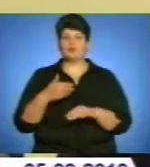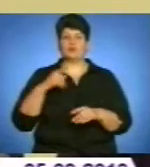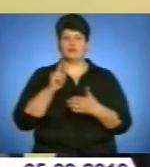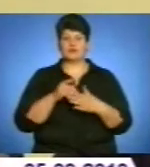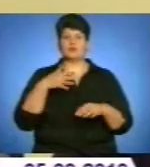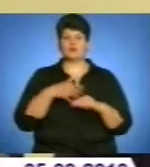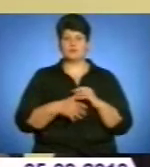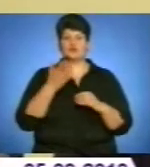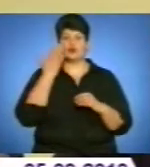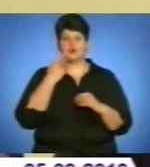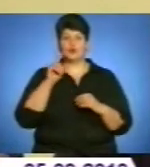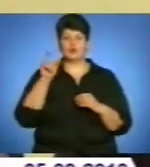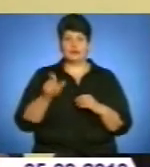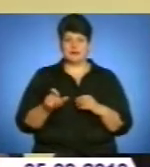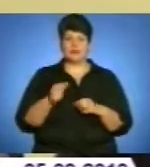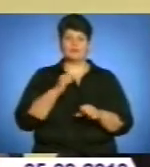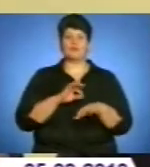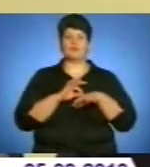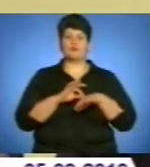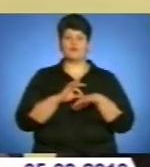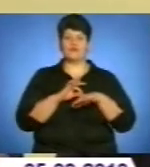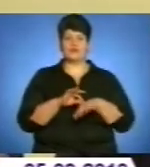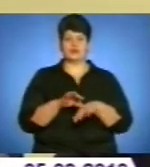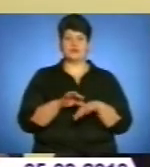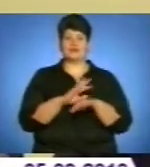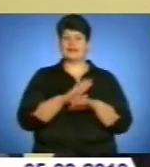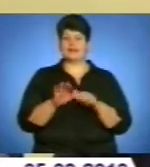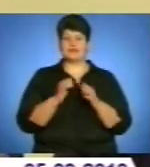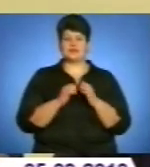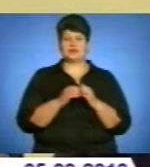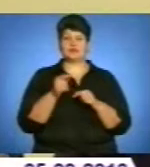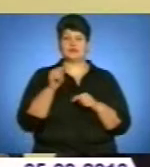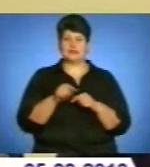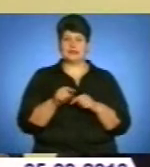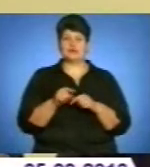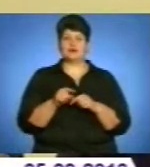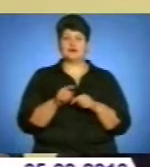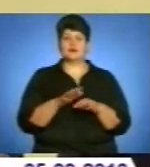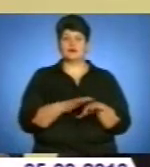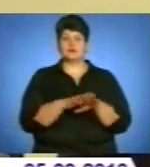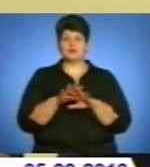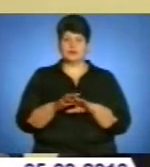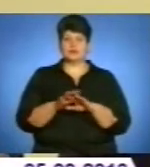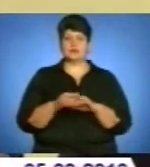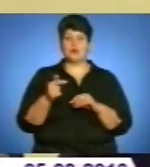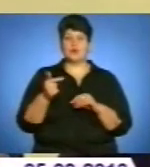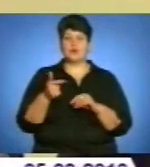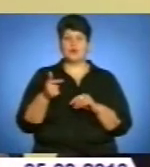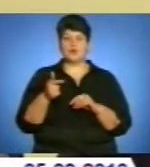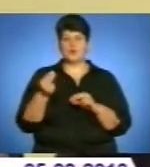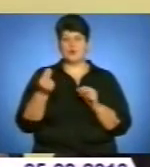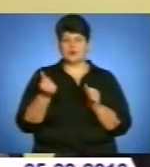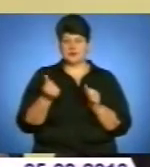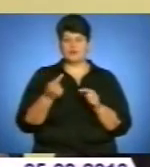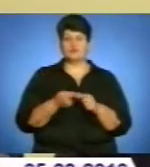здійснює, особливо люди, які не часто здійснюють такі операції, розраховуватись готівкою в таких великих сумах,